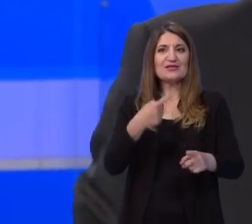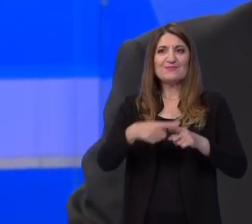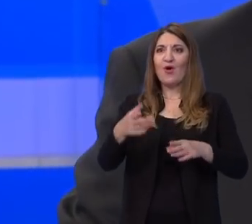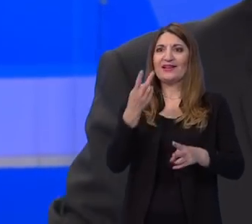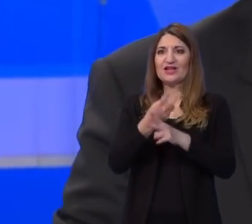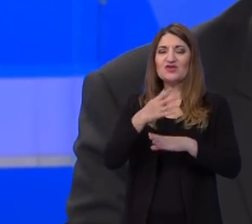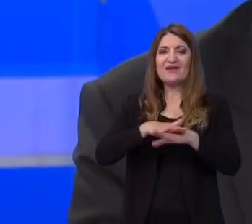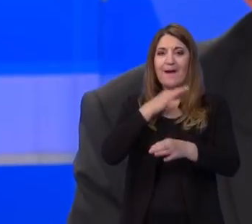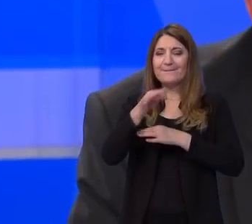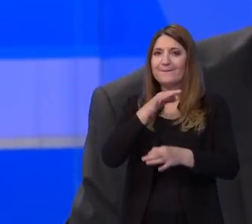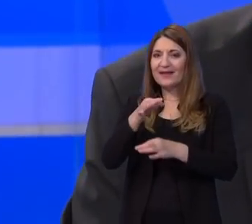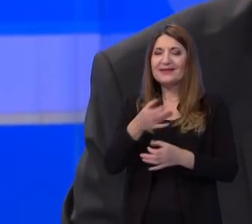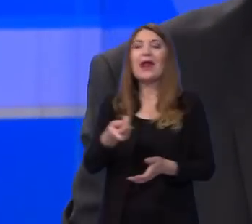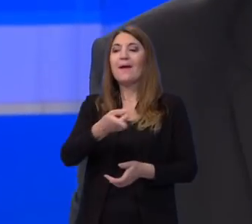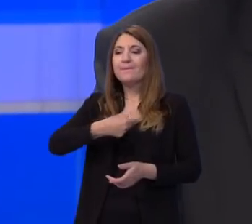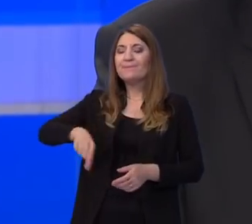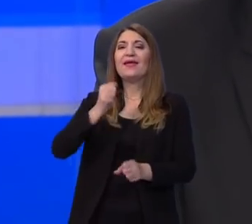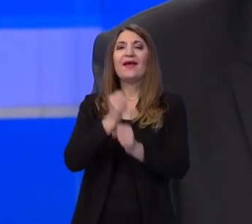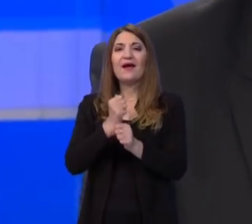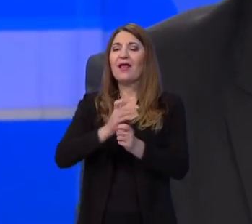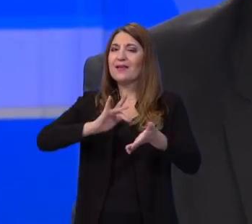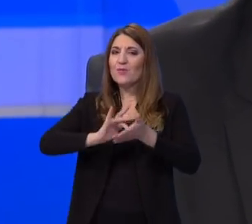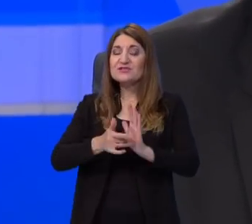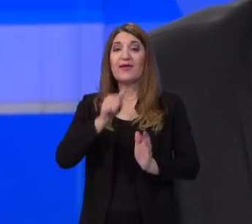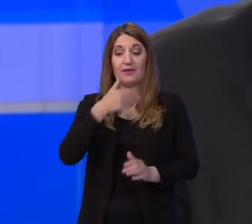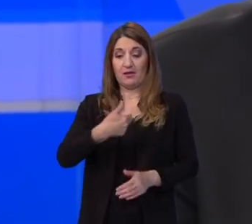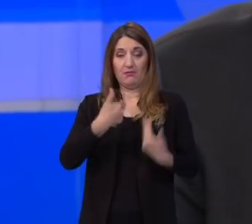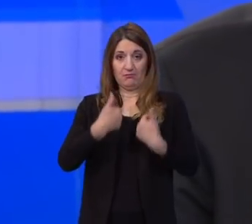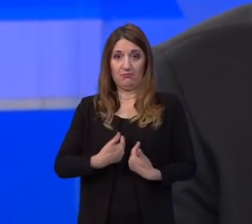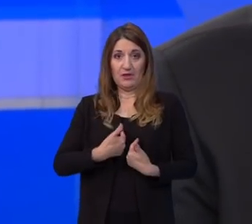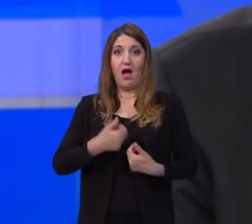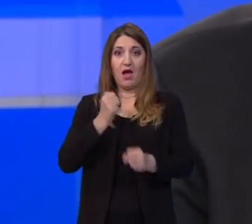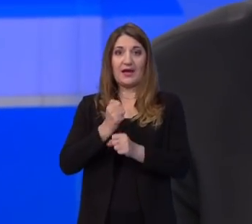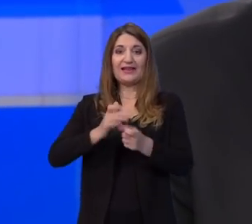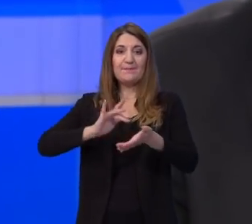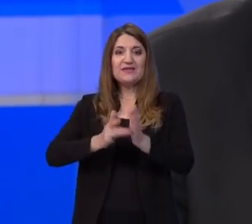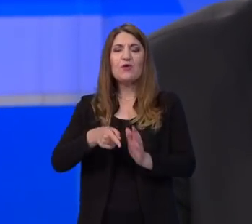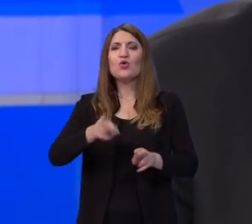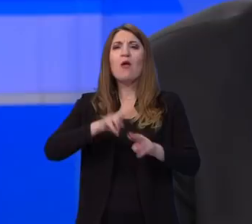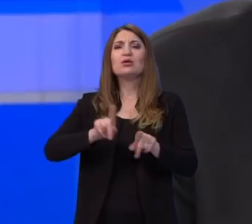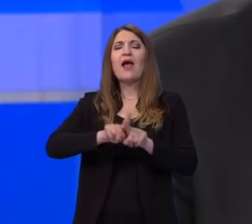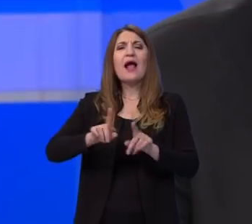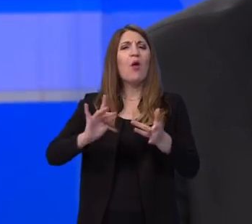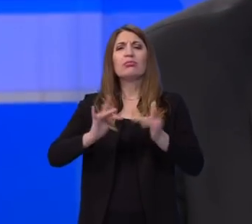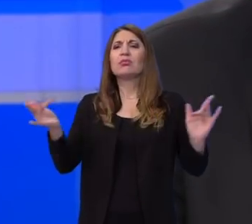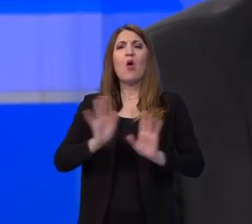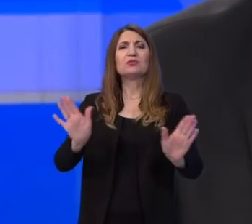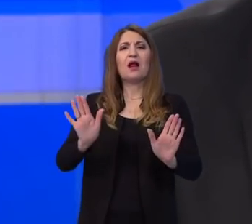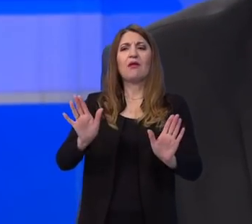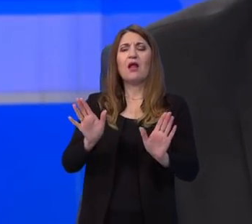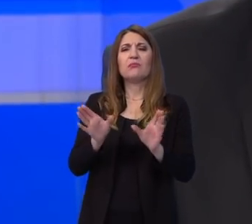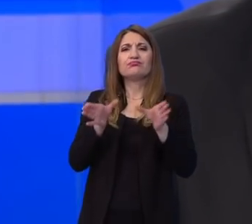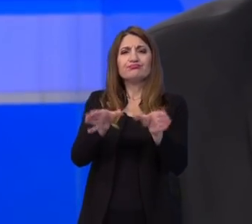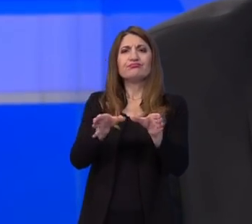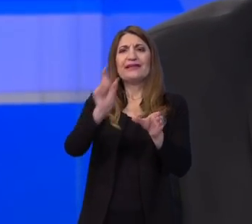maturi. Mi činimo sve i učinit ćemo sve, ja osobno, da to bude apsolutno neovisna institucija, izvan